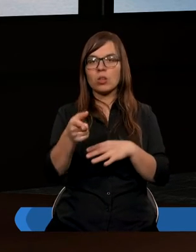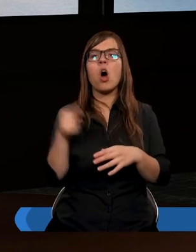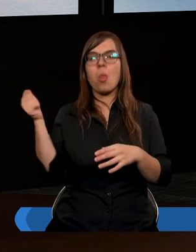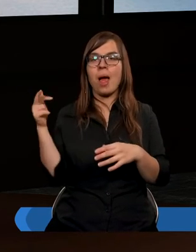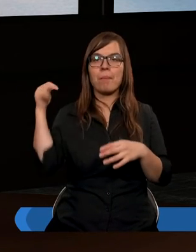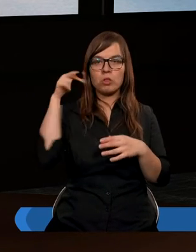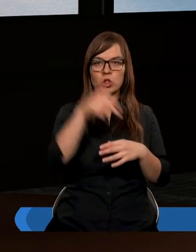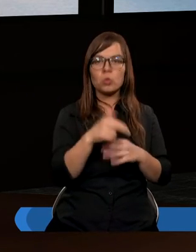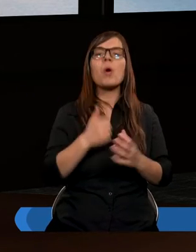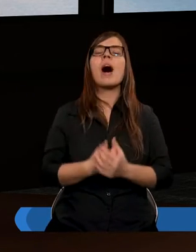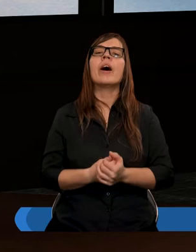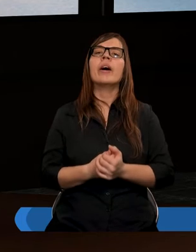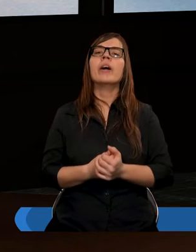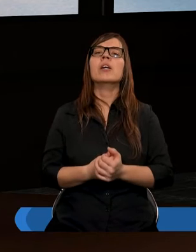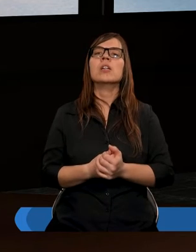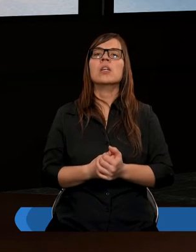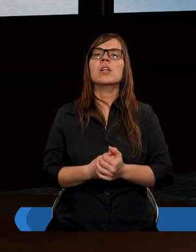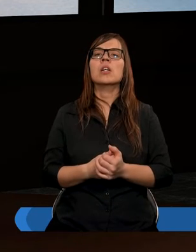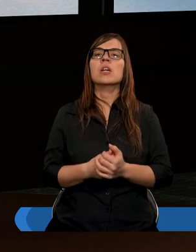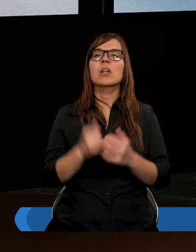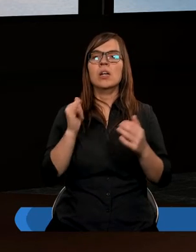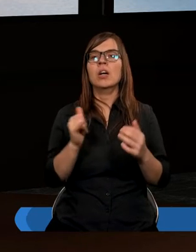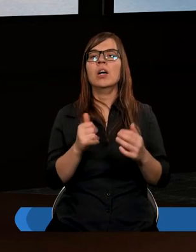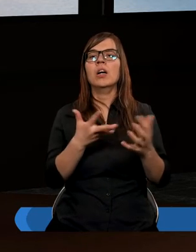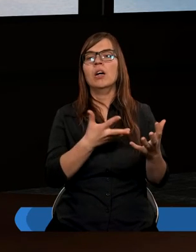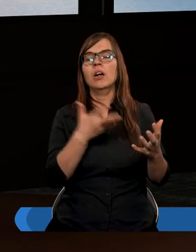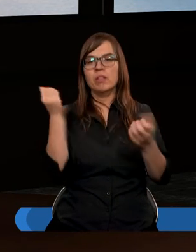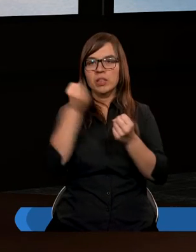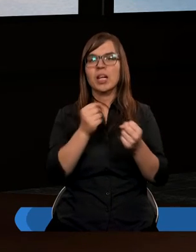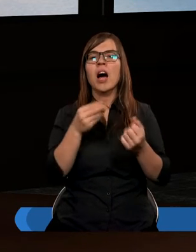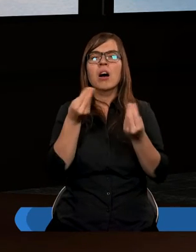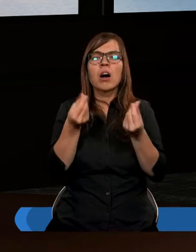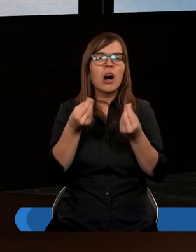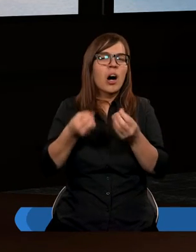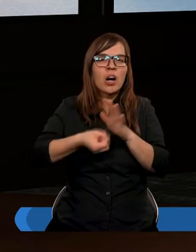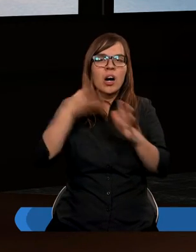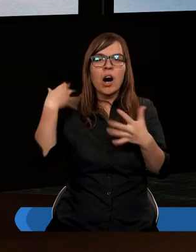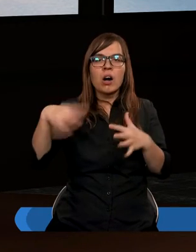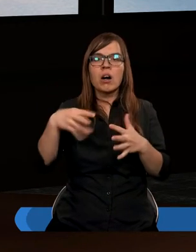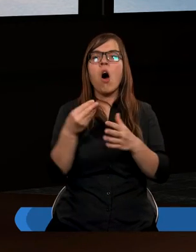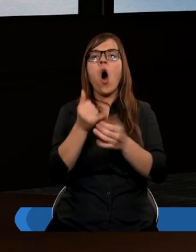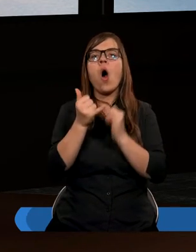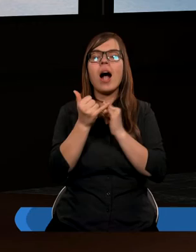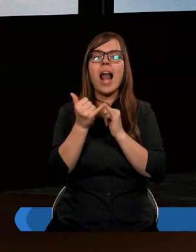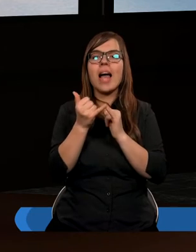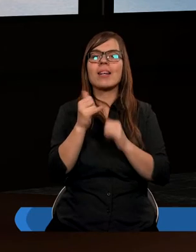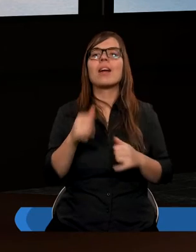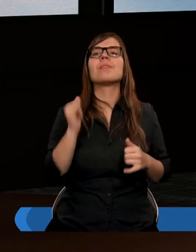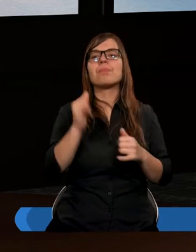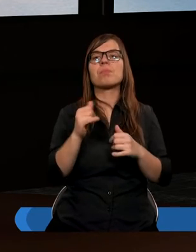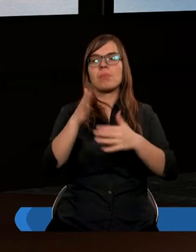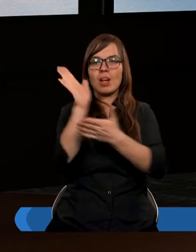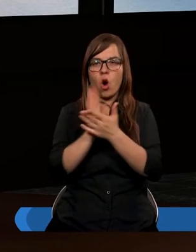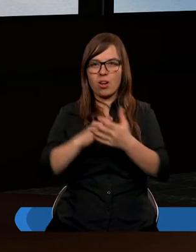ona przyszła, przyniosła cenny olejek w słoiczku olabastrowym,